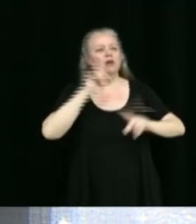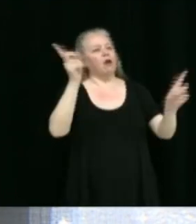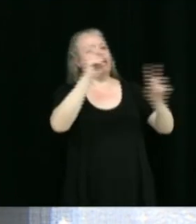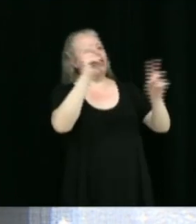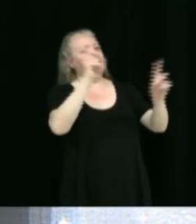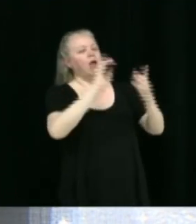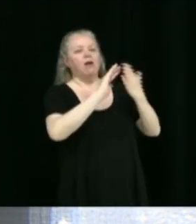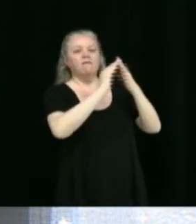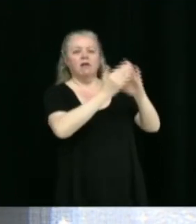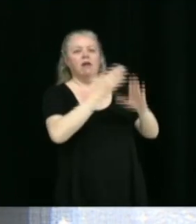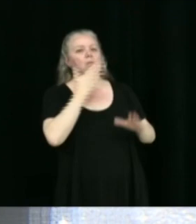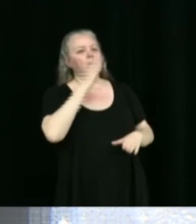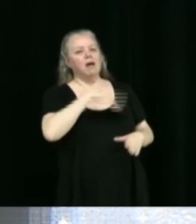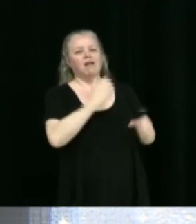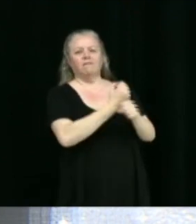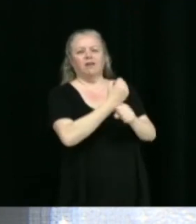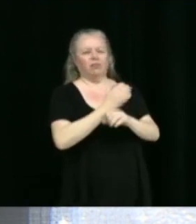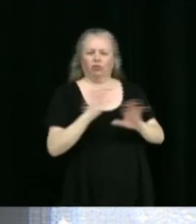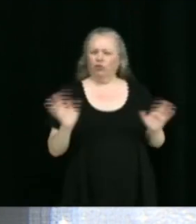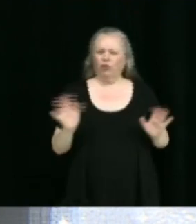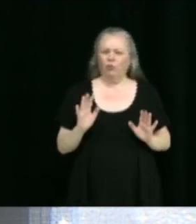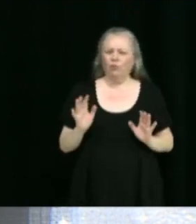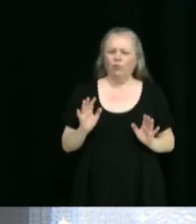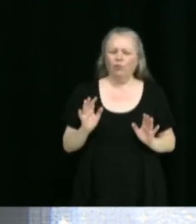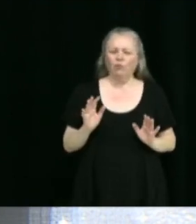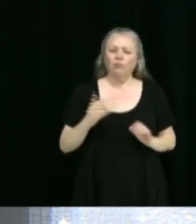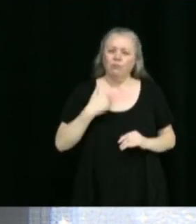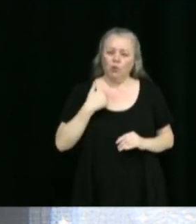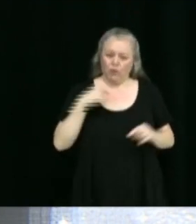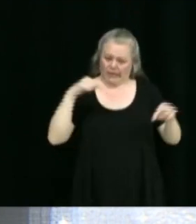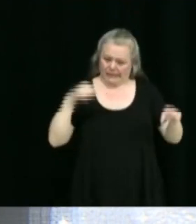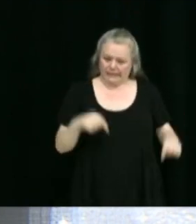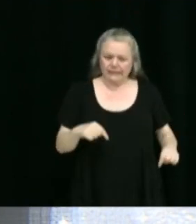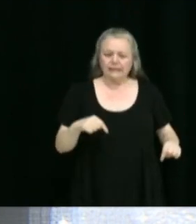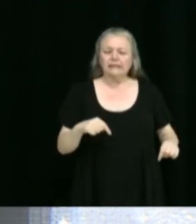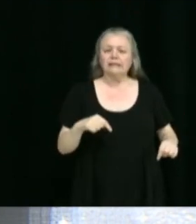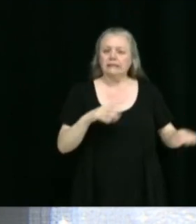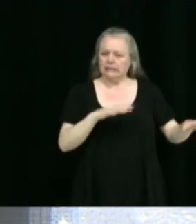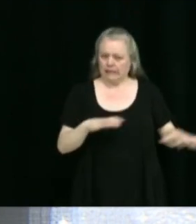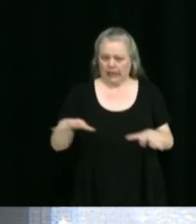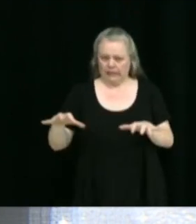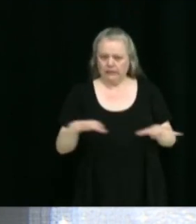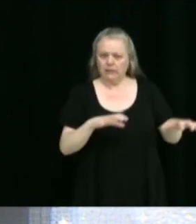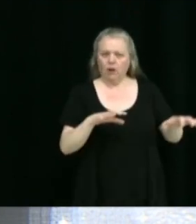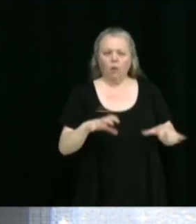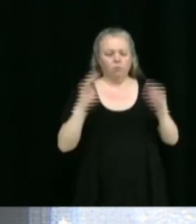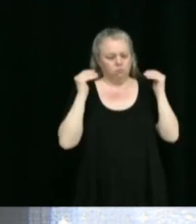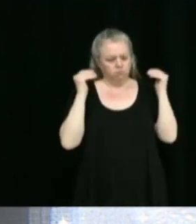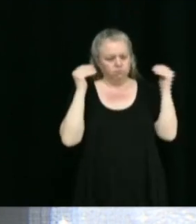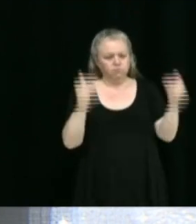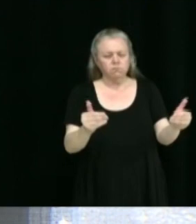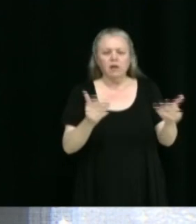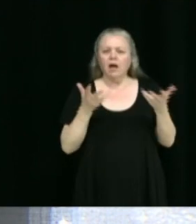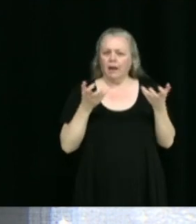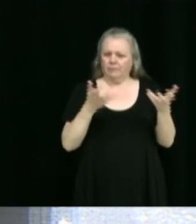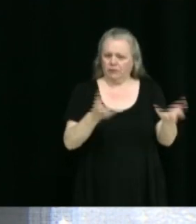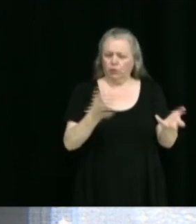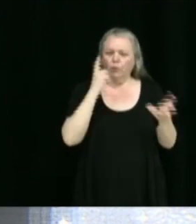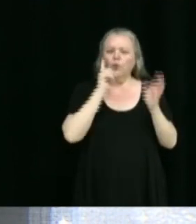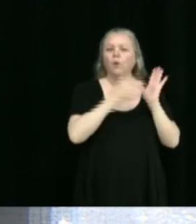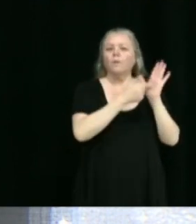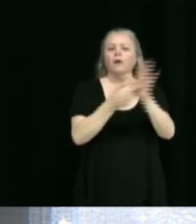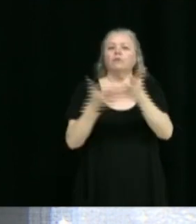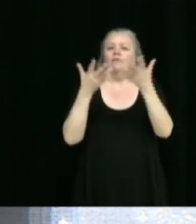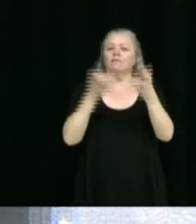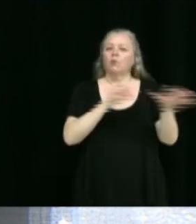Ville. Au contraire, parce que les actions qu'on prend sont avant-gardistes, sont ambitieuses et démontrent notre volonté d'agir. Donc, à cet effet,